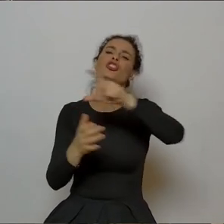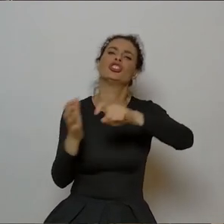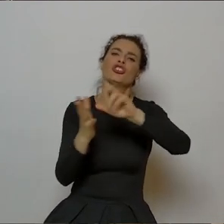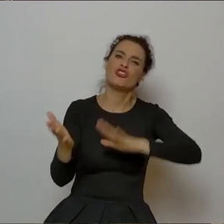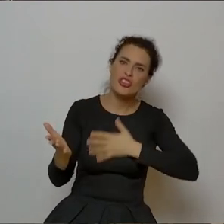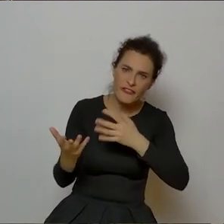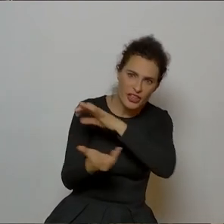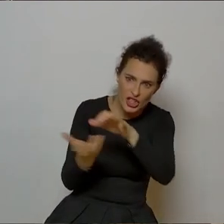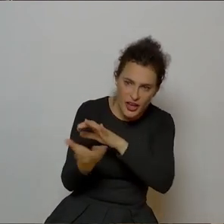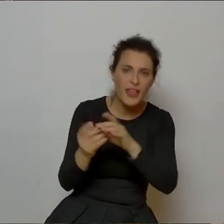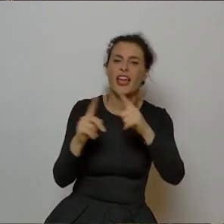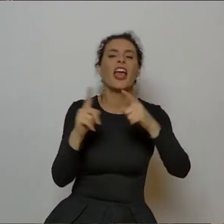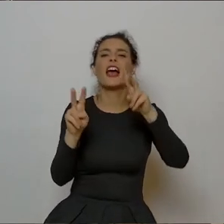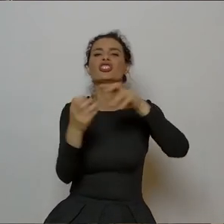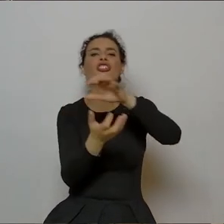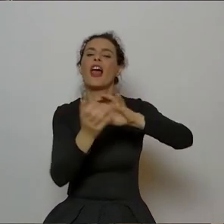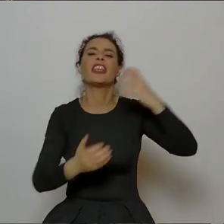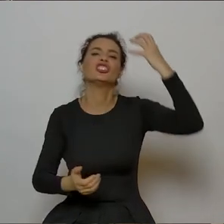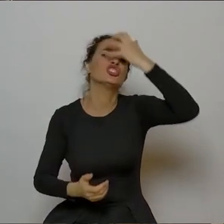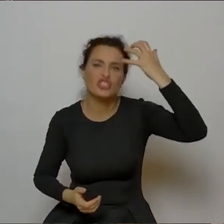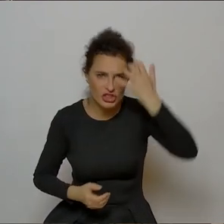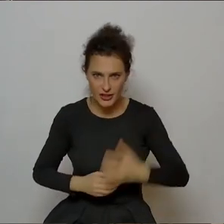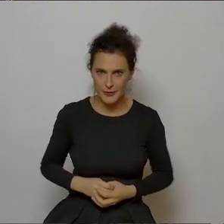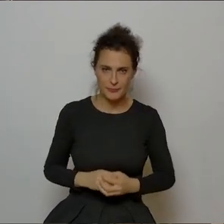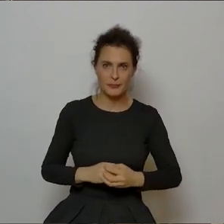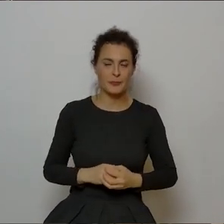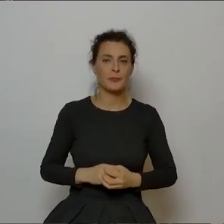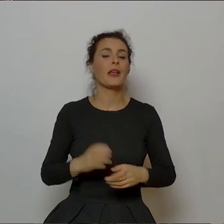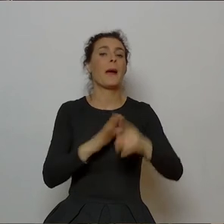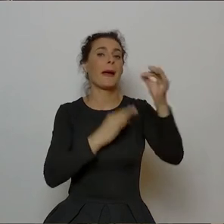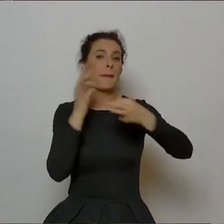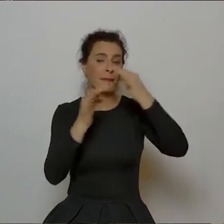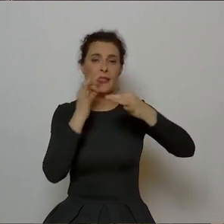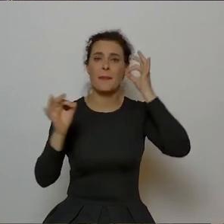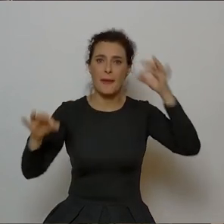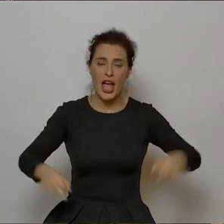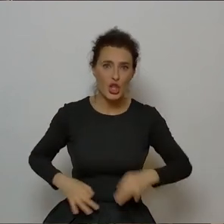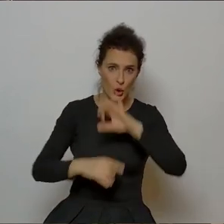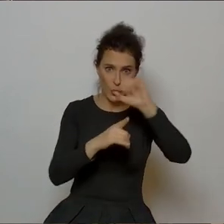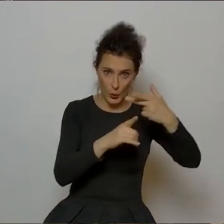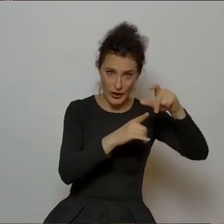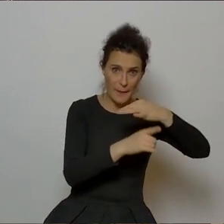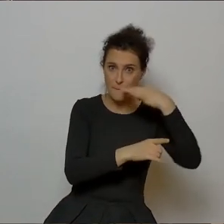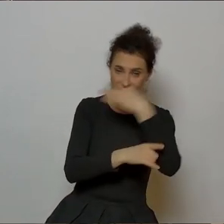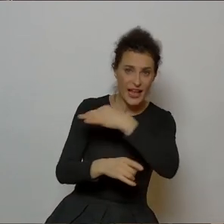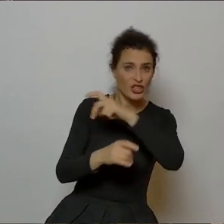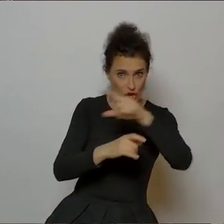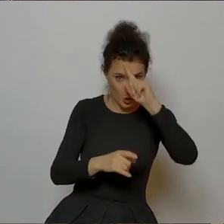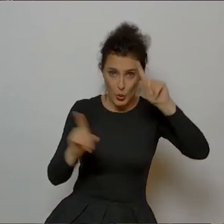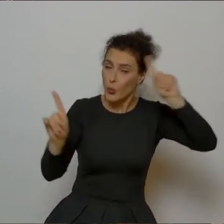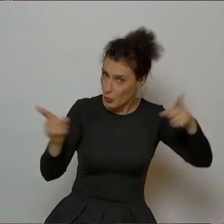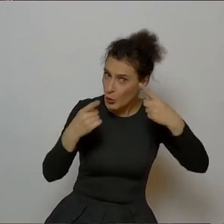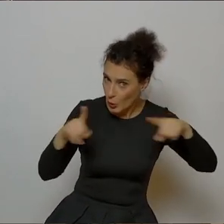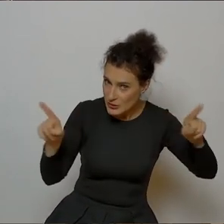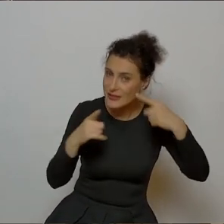dodaje, że dziki jest ten świat, a a propos pytań, pani Julia pyta, czy nadal muzycy chętnie sięgają